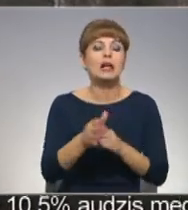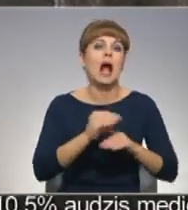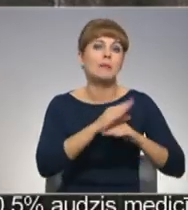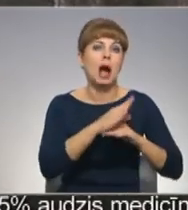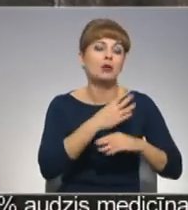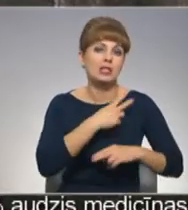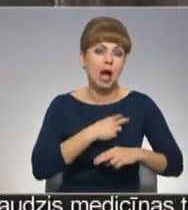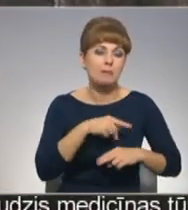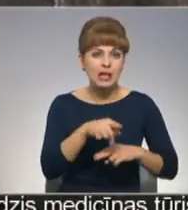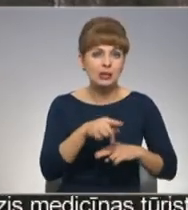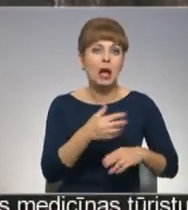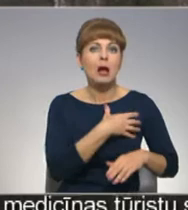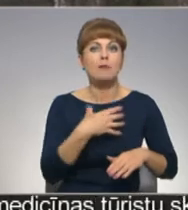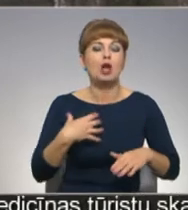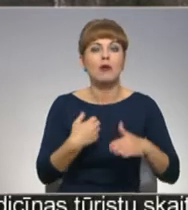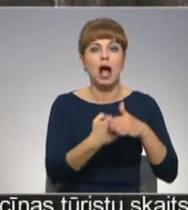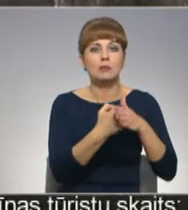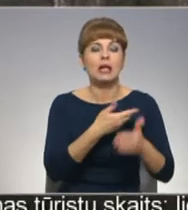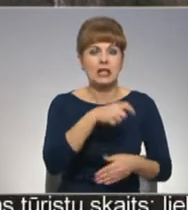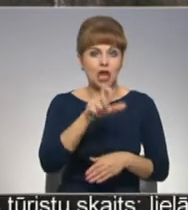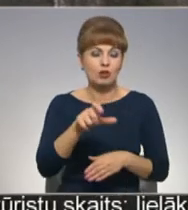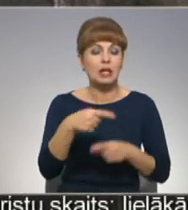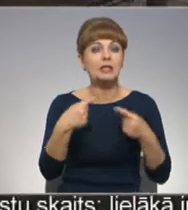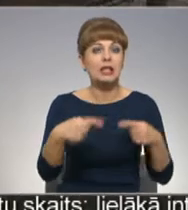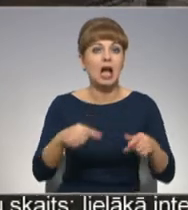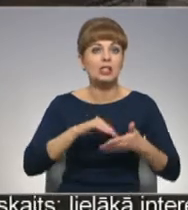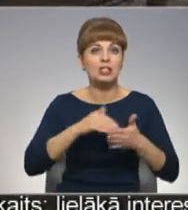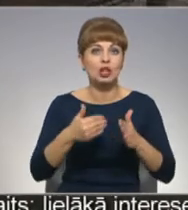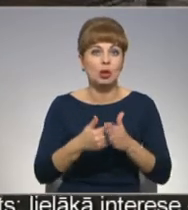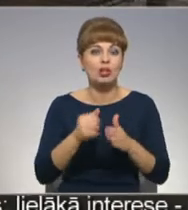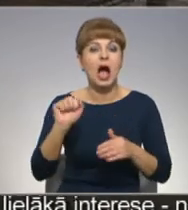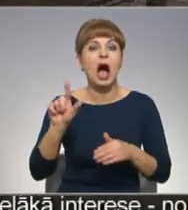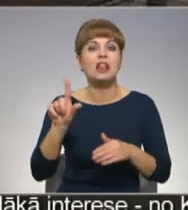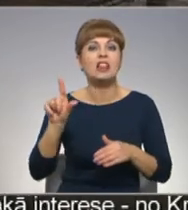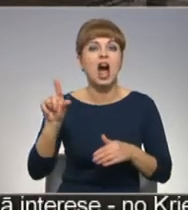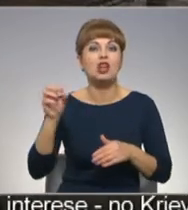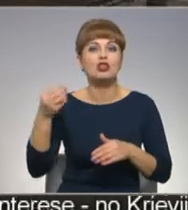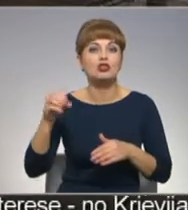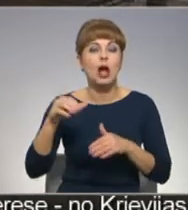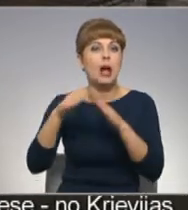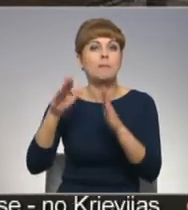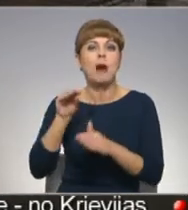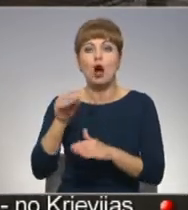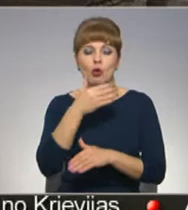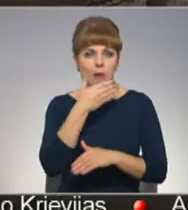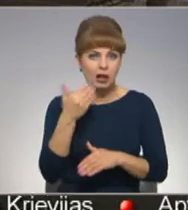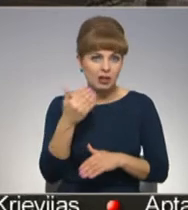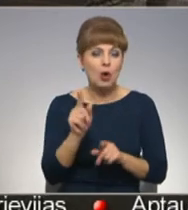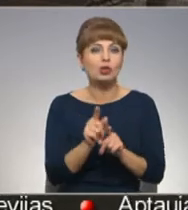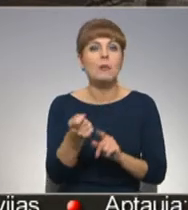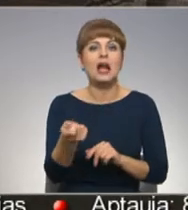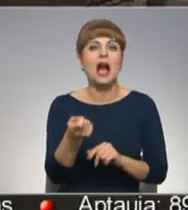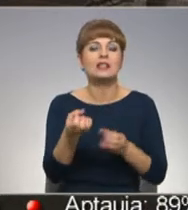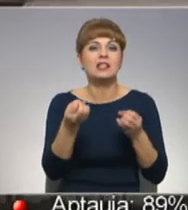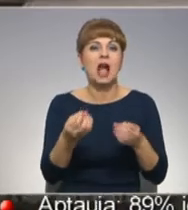sabiedrību pašvaldība atbalstījus iedzīvotājs arī citās situācijās, un Allažu pagastā, kur nav bankumādu, reizē tā arī kaseskaidrs